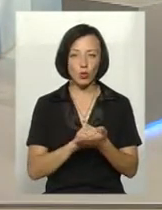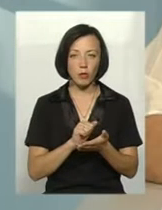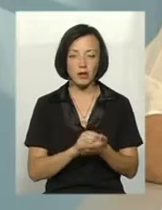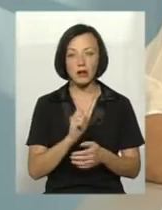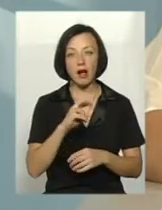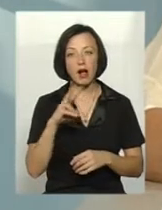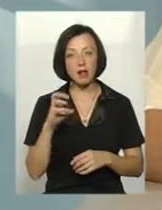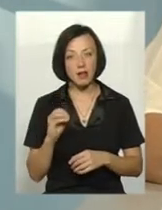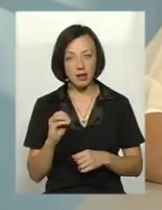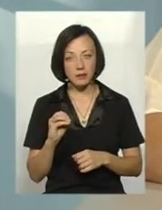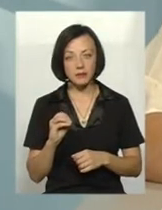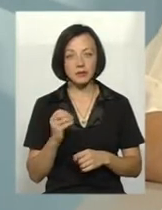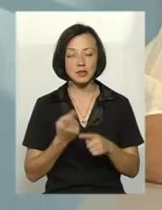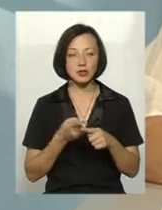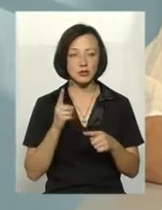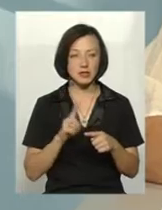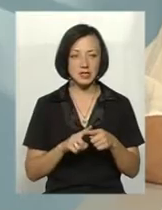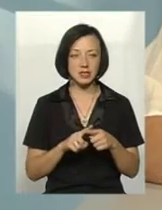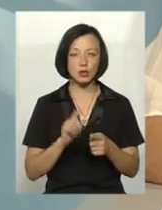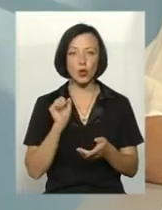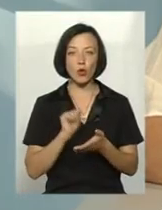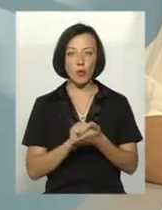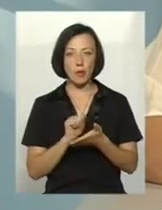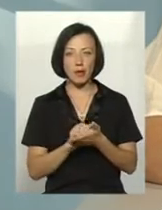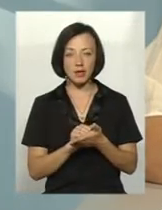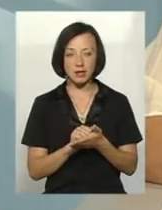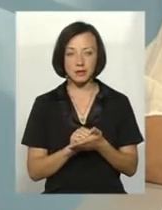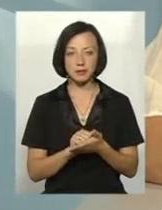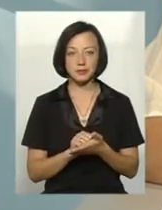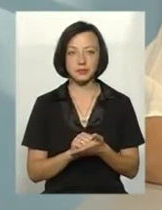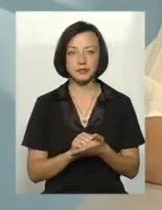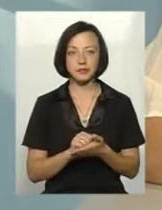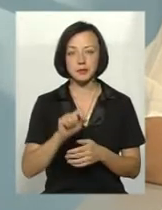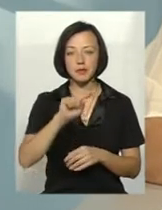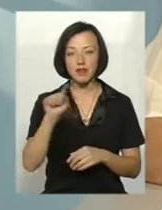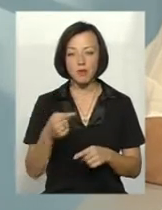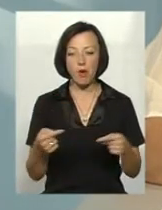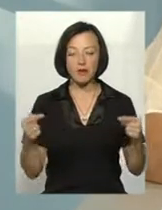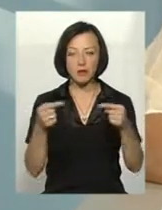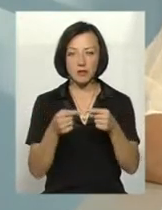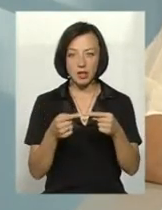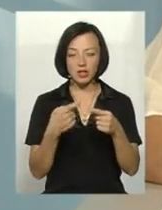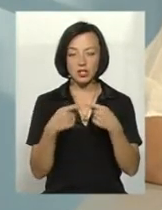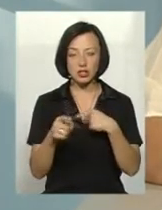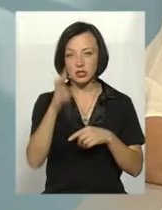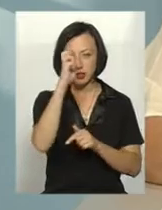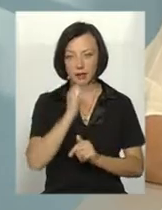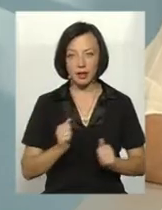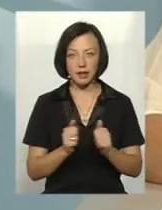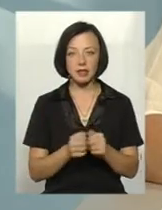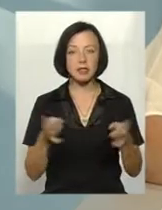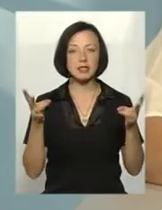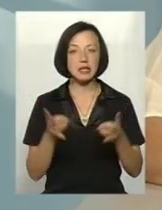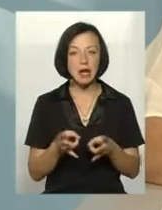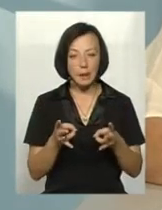ці документи, вимоги відповідали, вимогам інших країн, його треба,